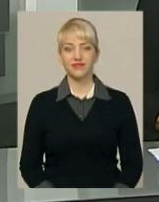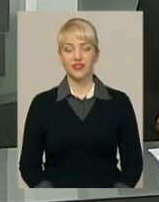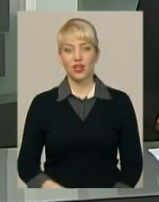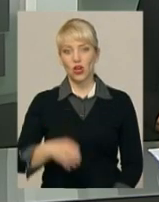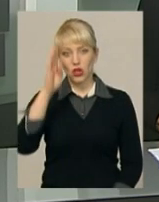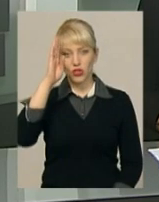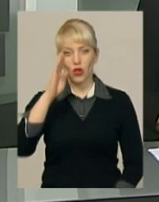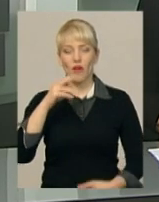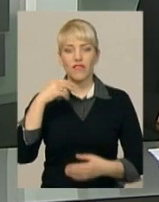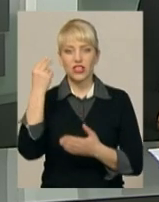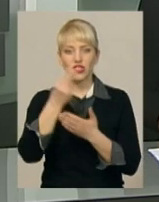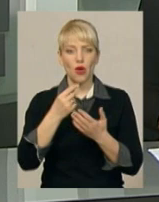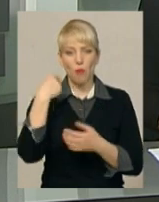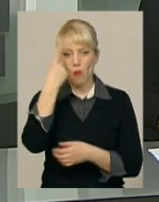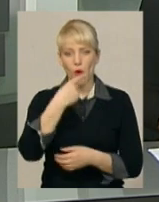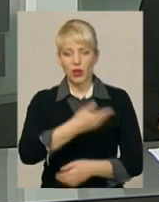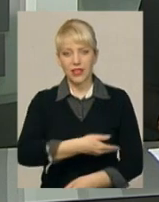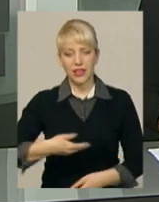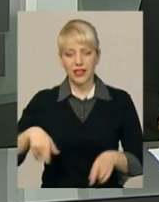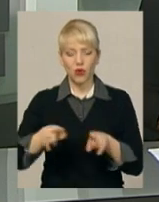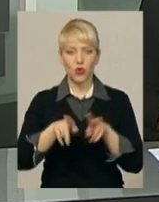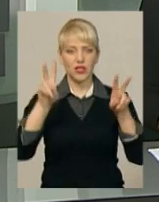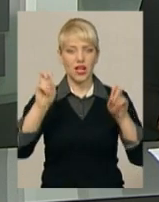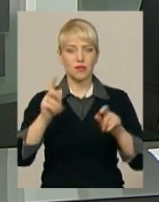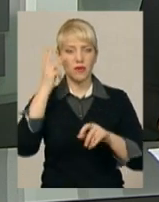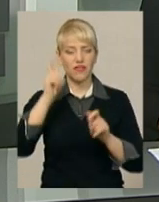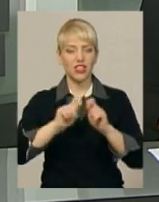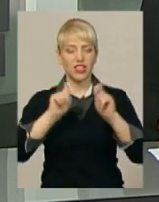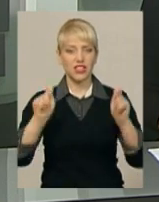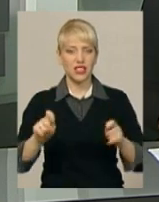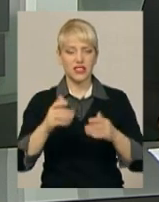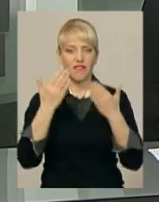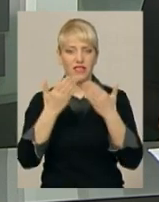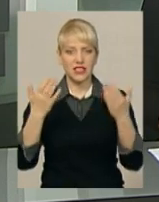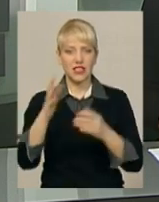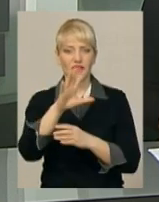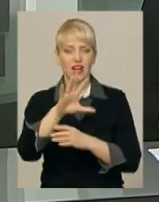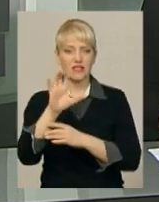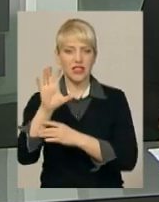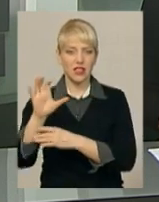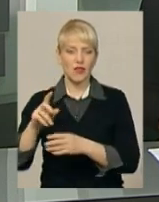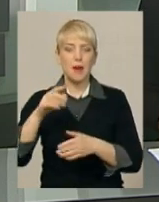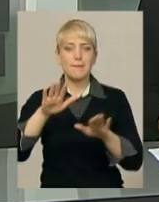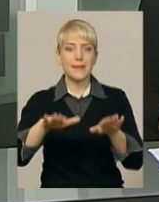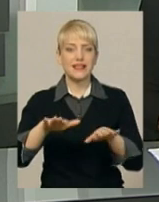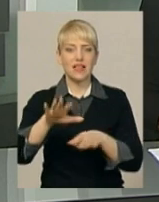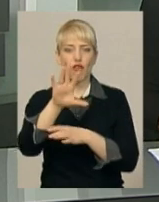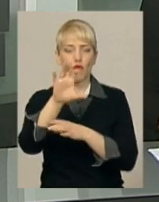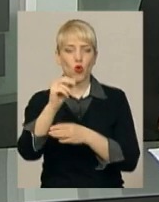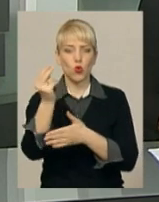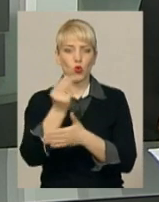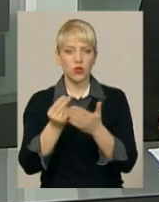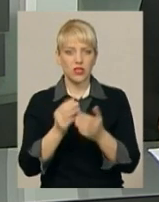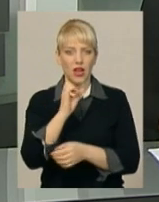Чоловічий портрет. Під такою назвою у Хмельницькому відкрилась виставка світлин місцевого фотохудожника Стергія Аніськова. На фото